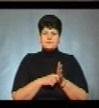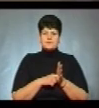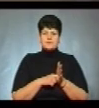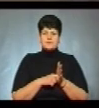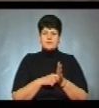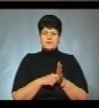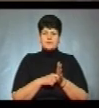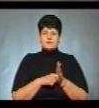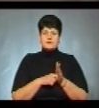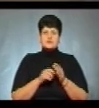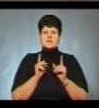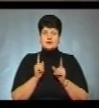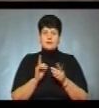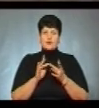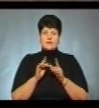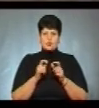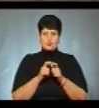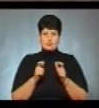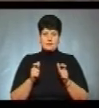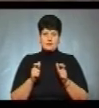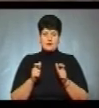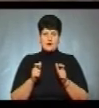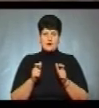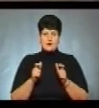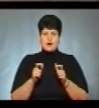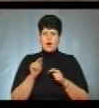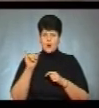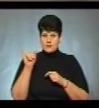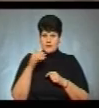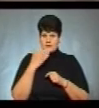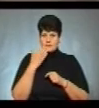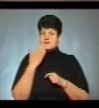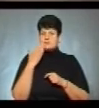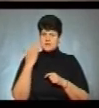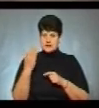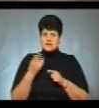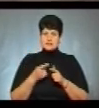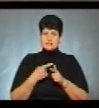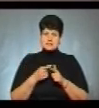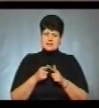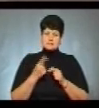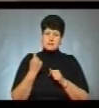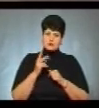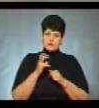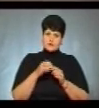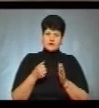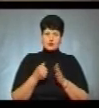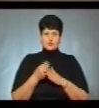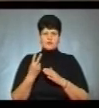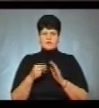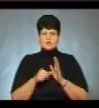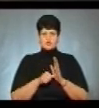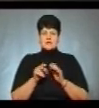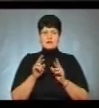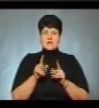ліки по електронному. А в неї там немає?» «Спитайте, то з 1 квітня, а то 26 квітня. Як я